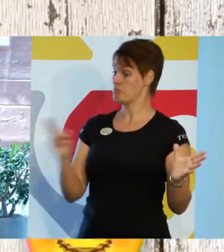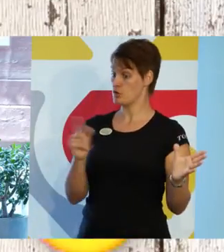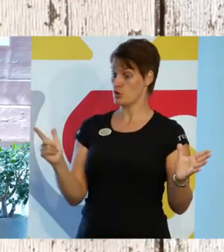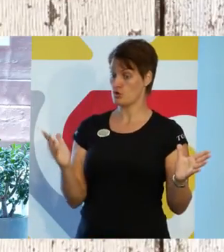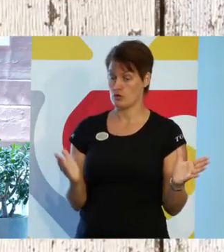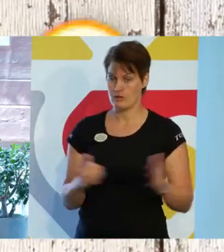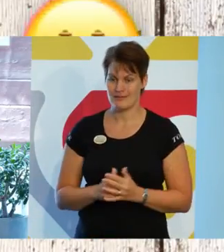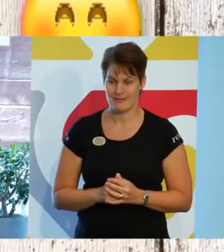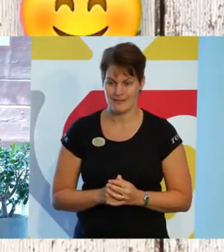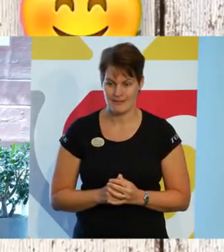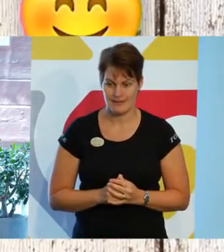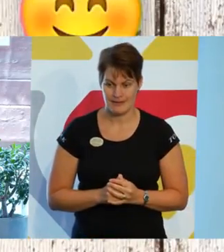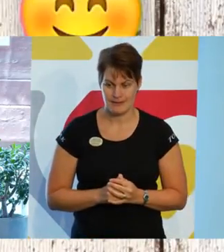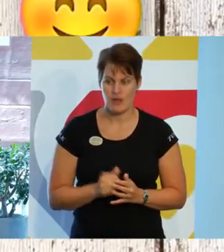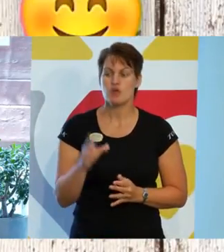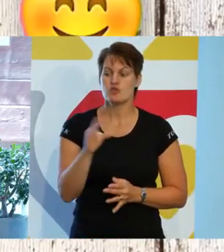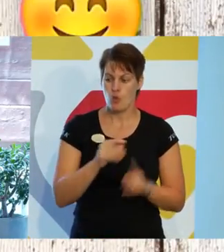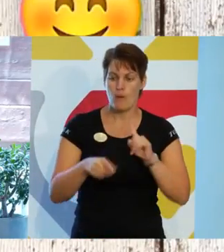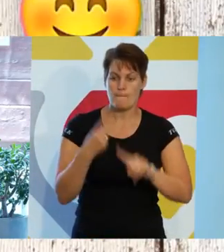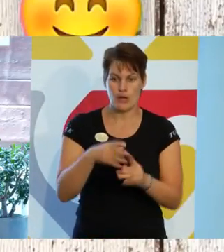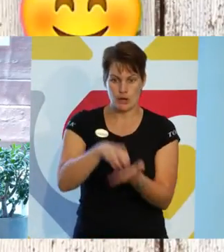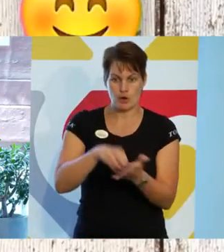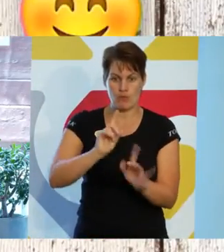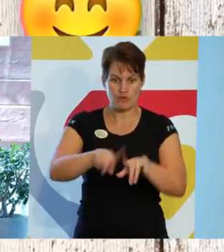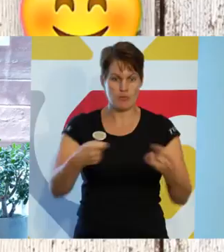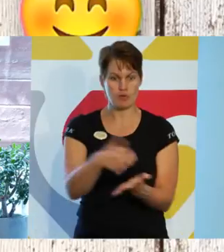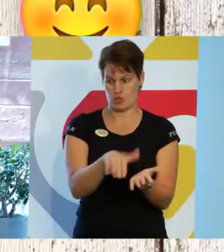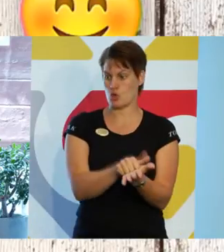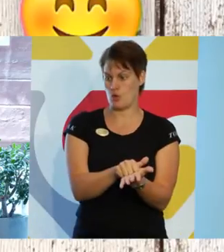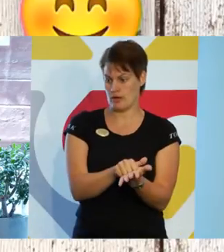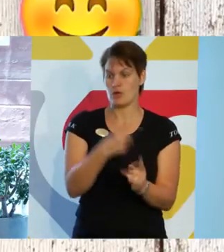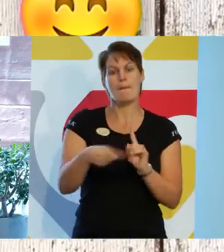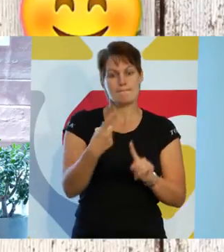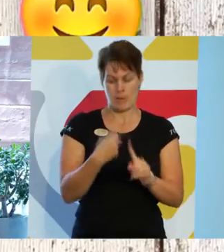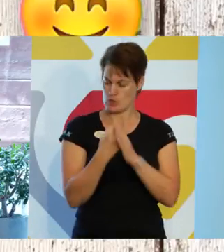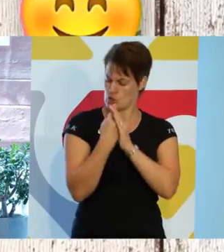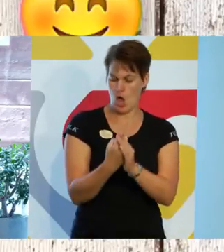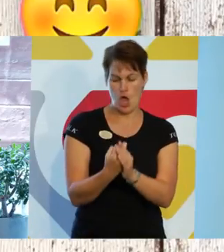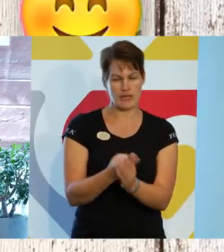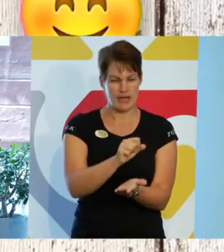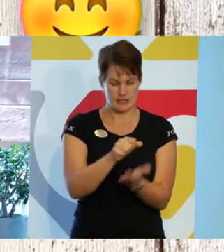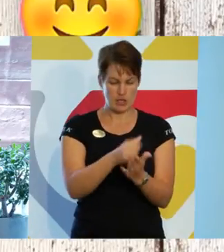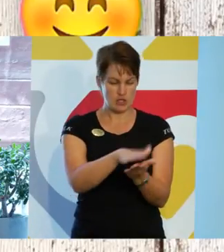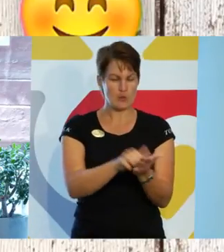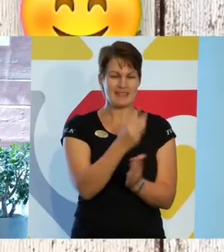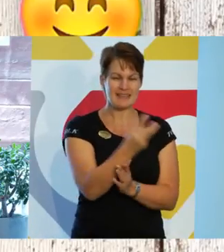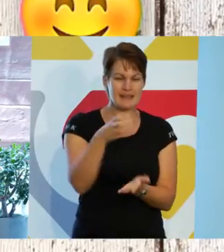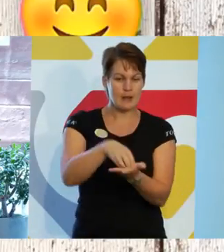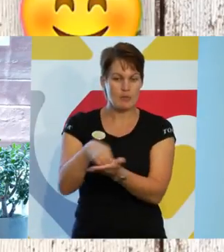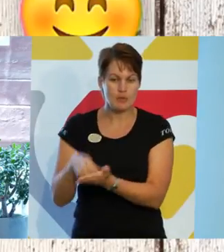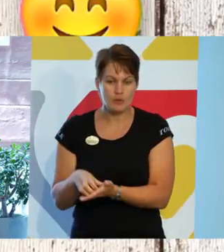den här tiden började kommunförbundet Skåne stödja Skånes 33 kommuner